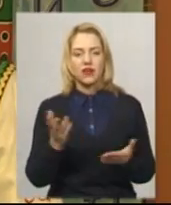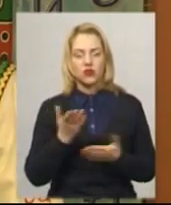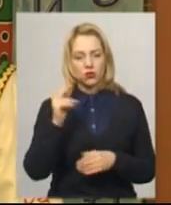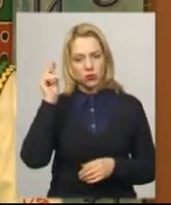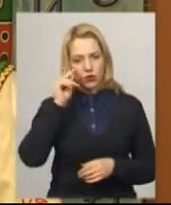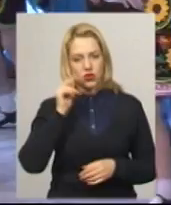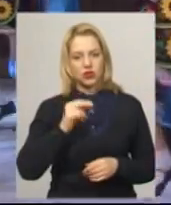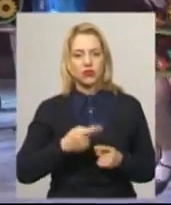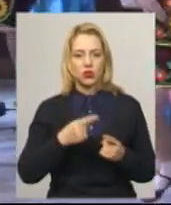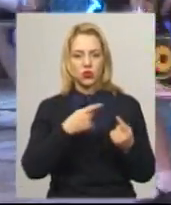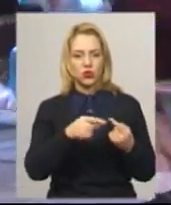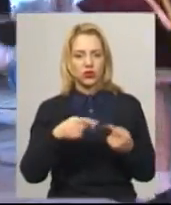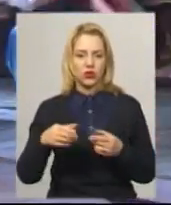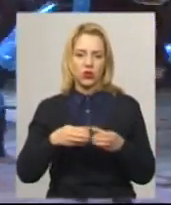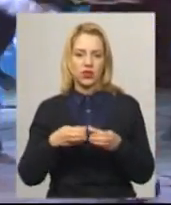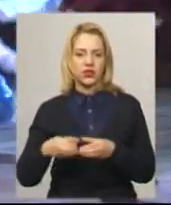у других колективів.